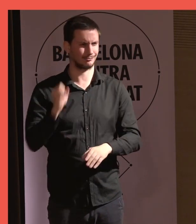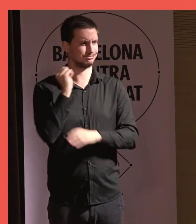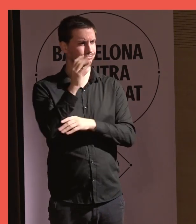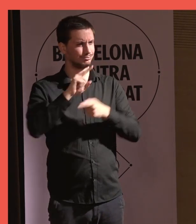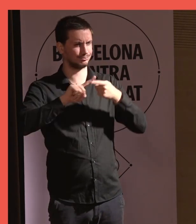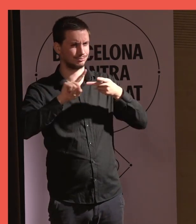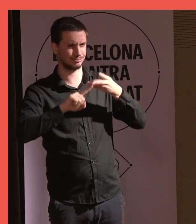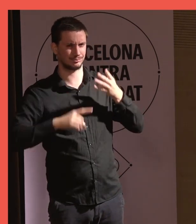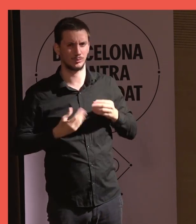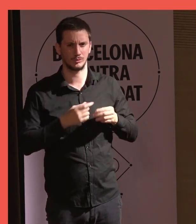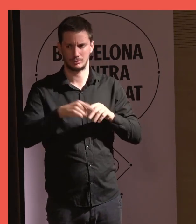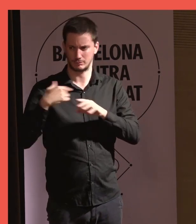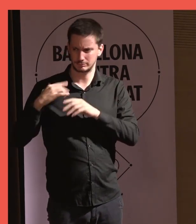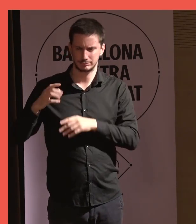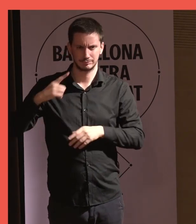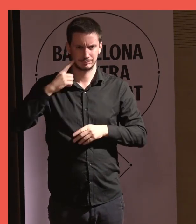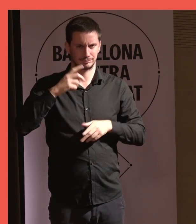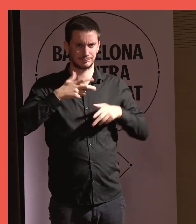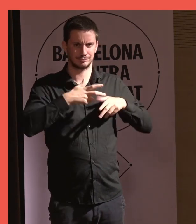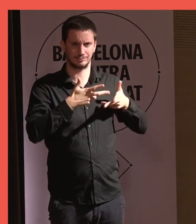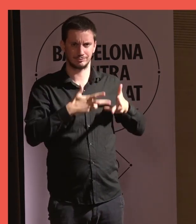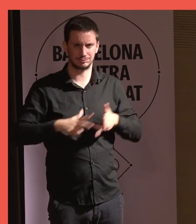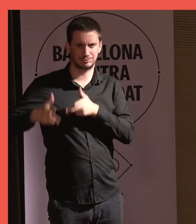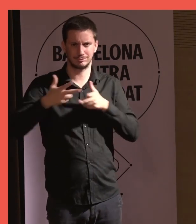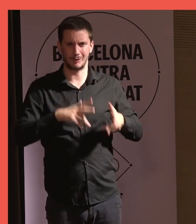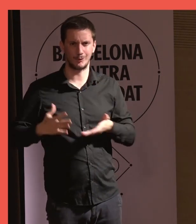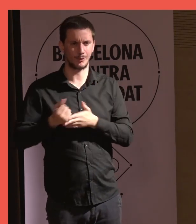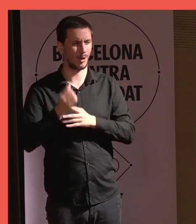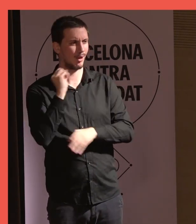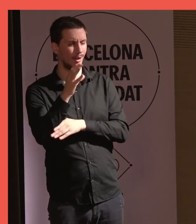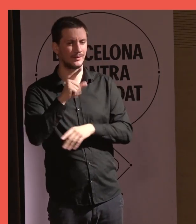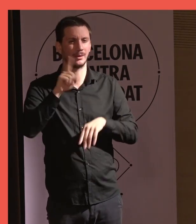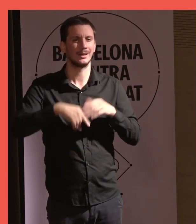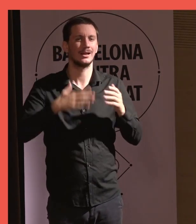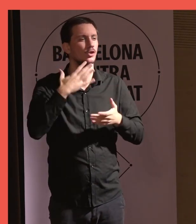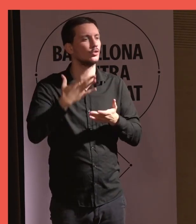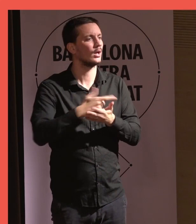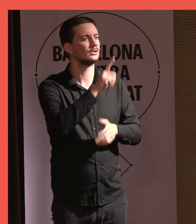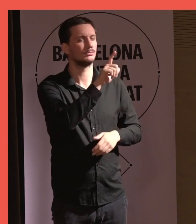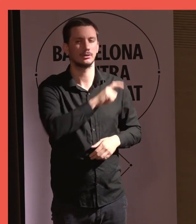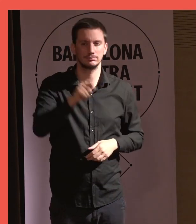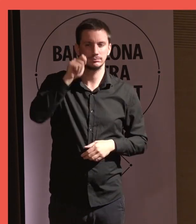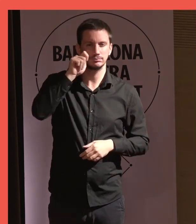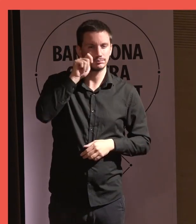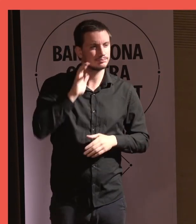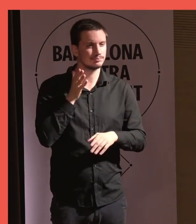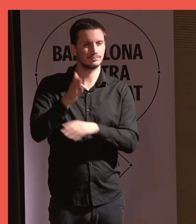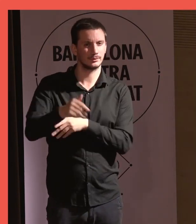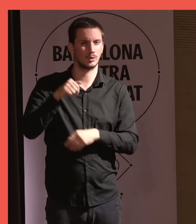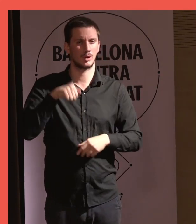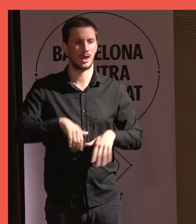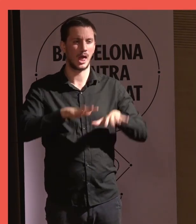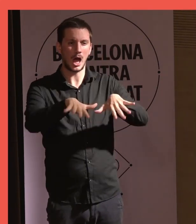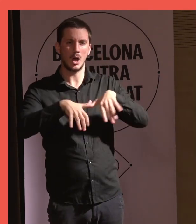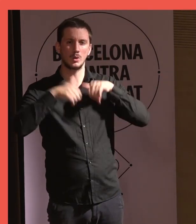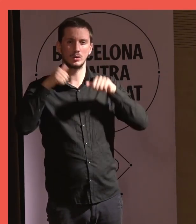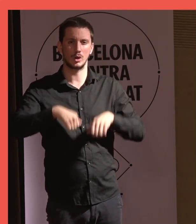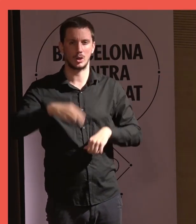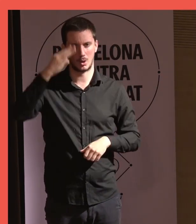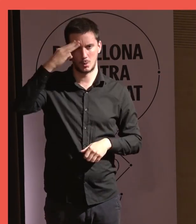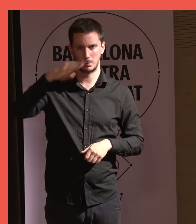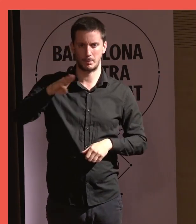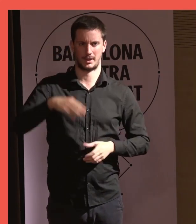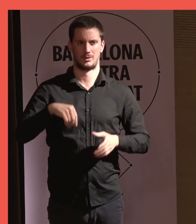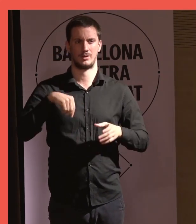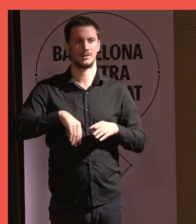65 persones que heu desfilat per aquí. Gràcies també als i les que heu vingut aquí en aquesta auditoria de l'UPF, als que ens heu